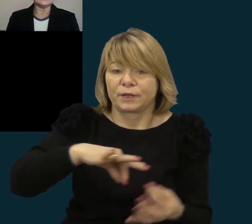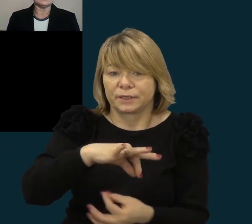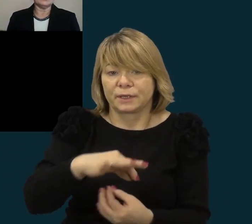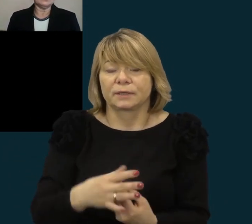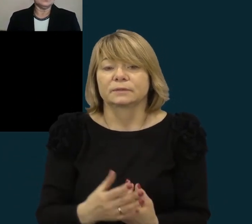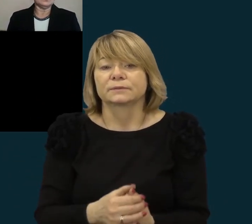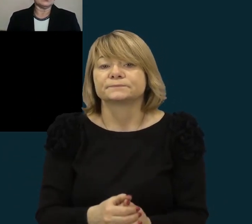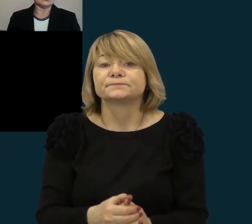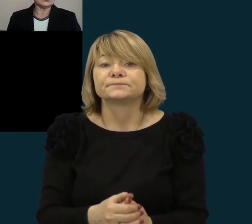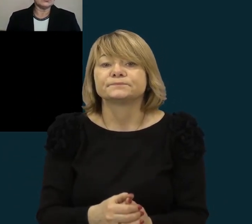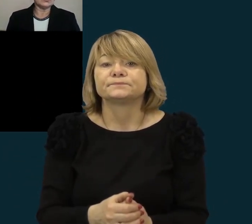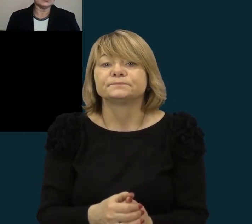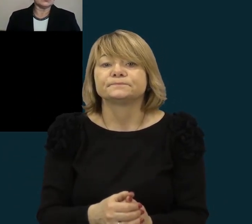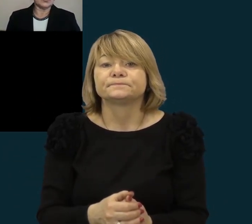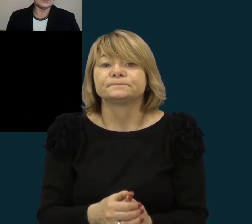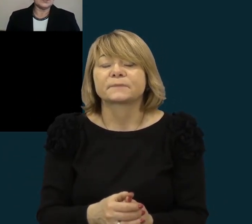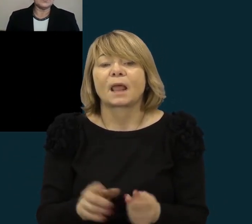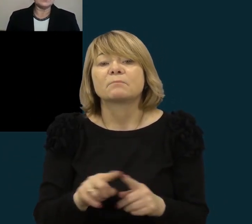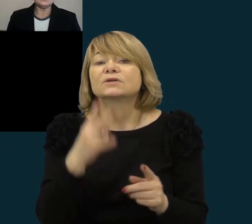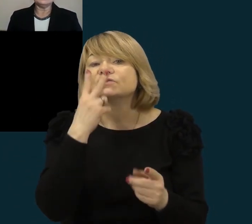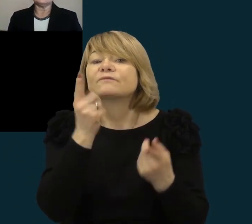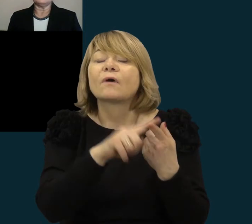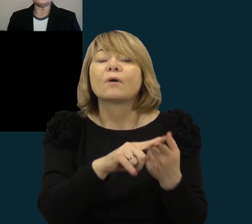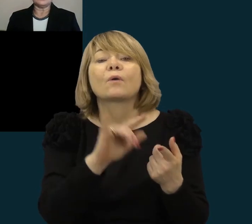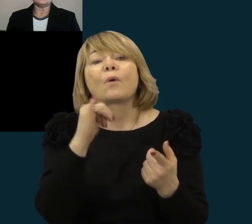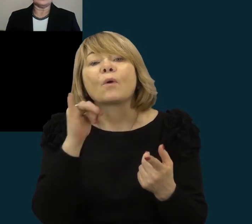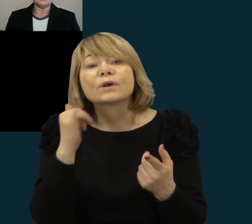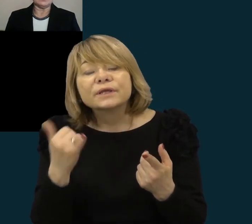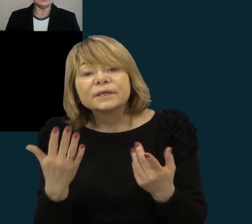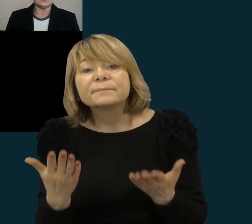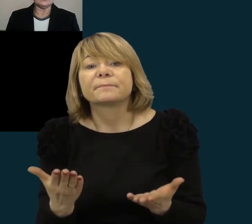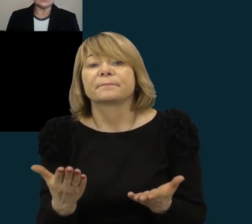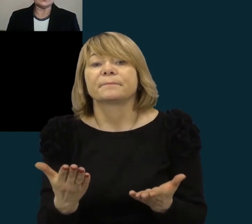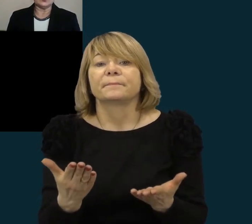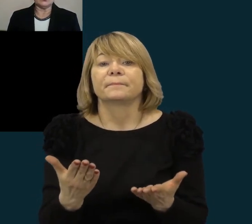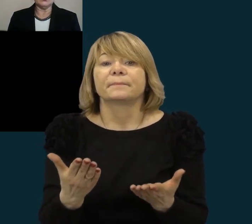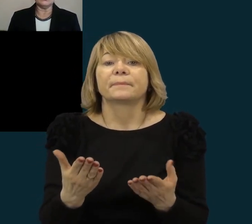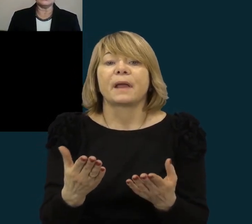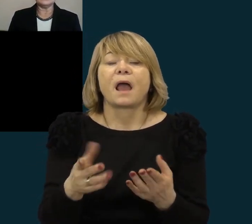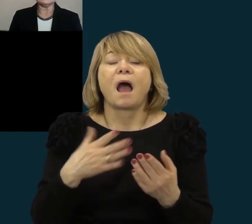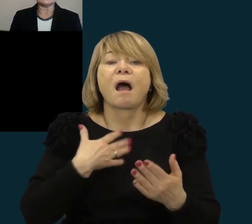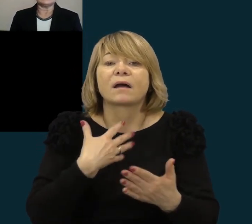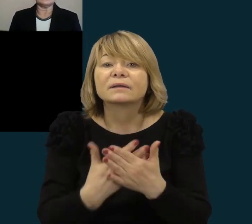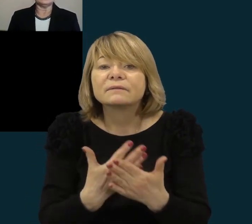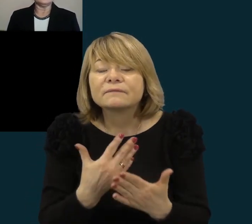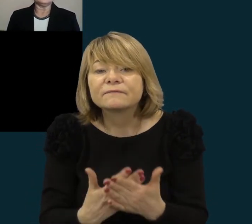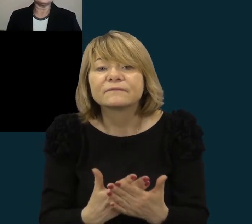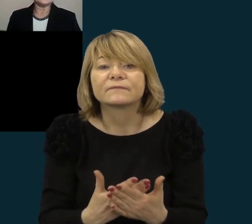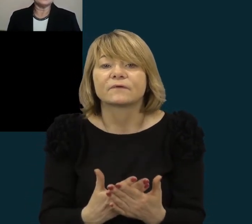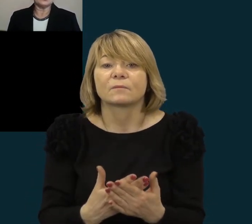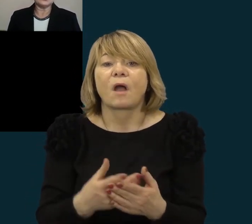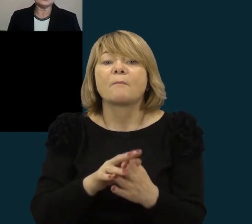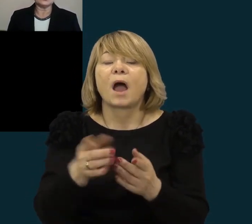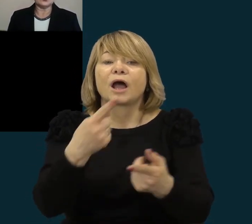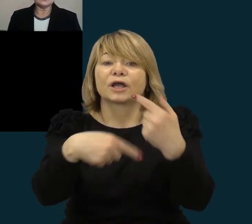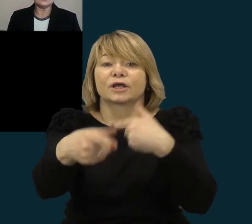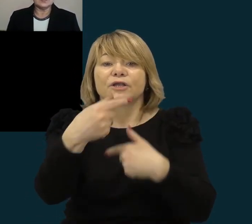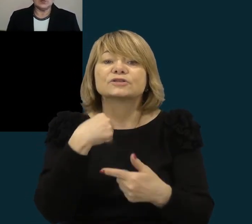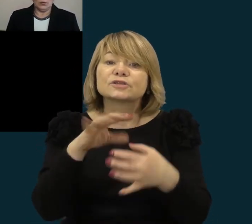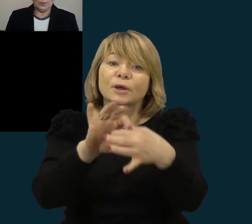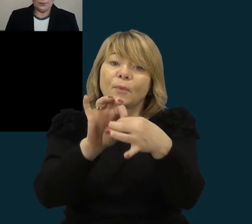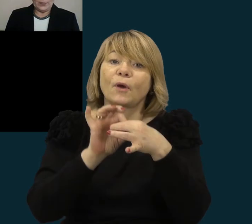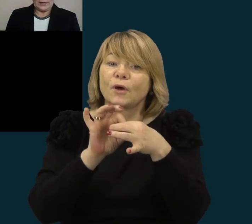sakykim, kokybei, pačiam tam veiksmingumui ir, sakykim, ryštamojo ryšio